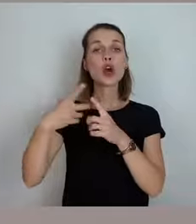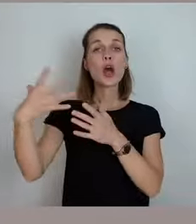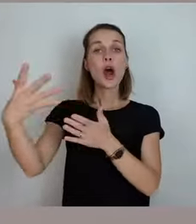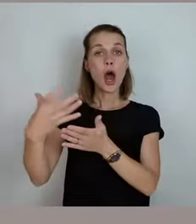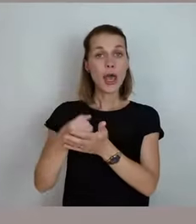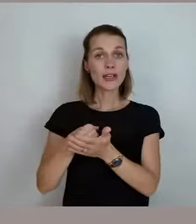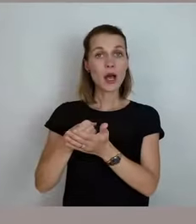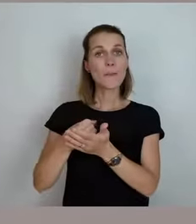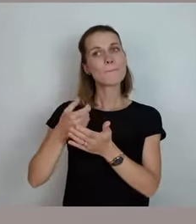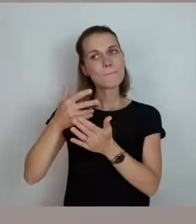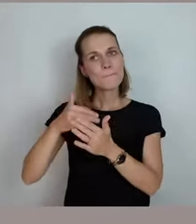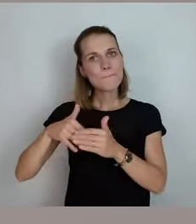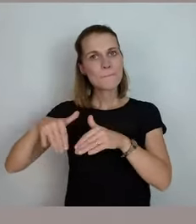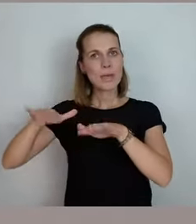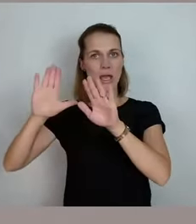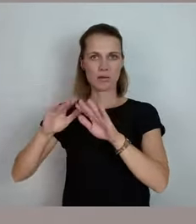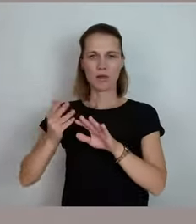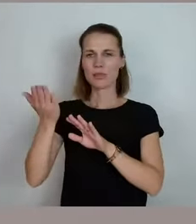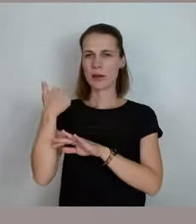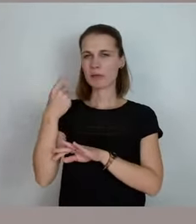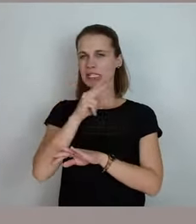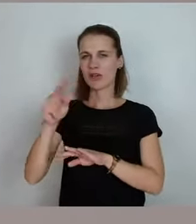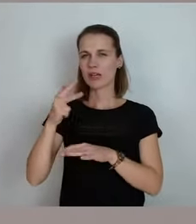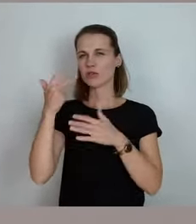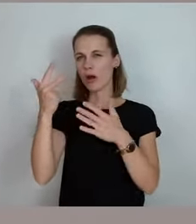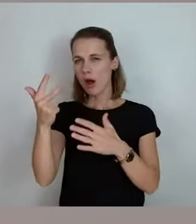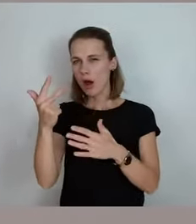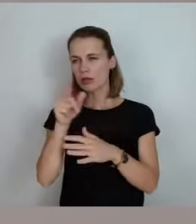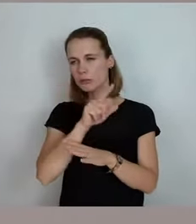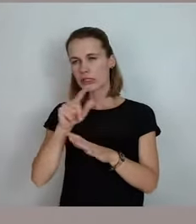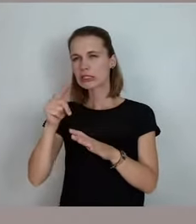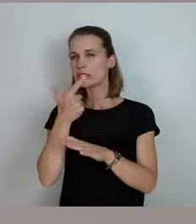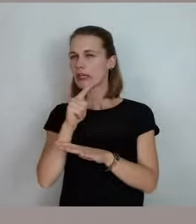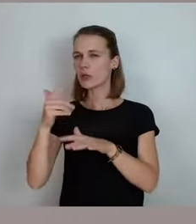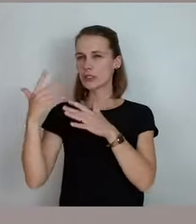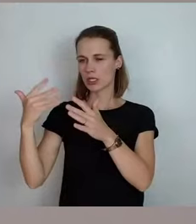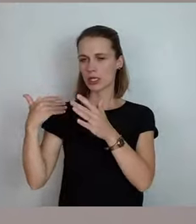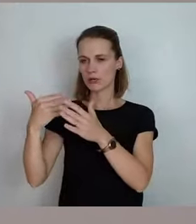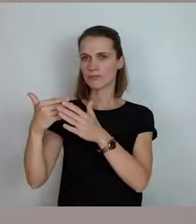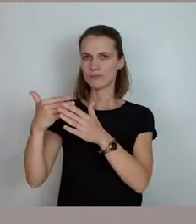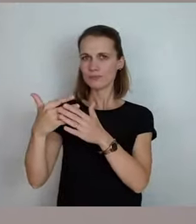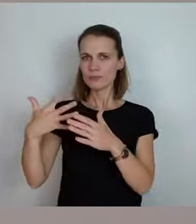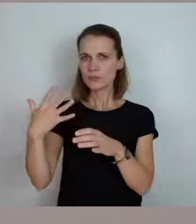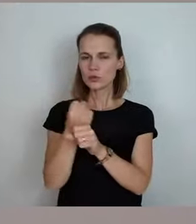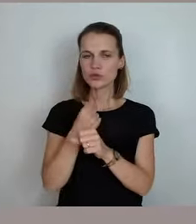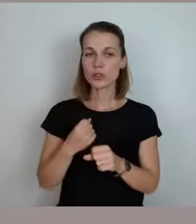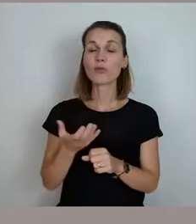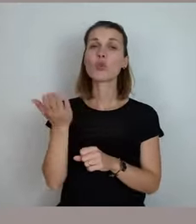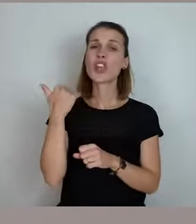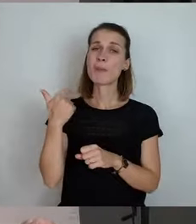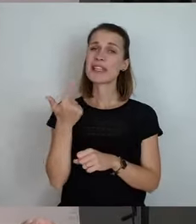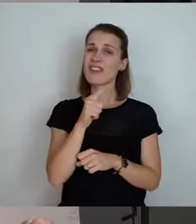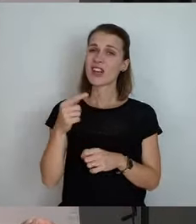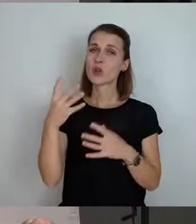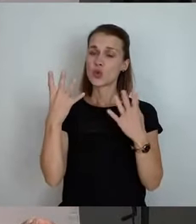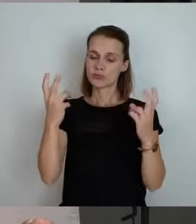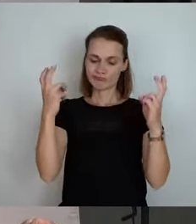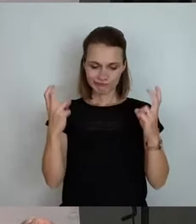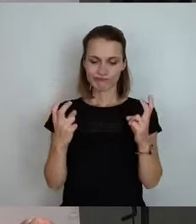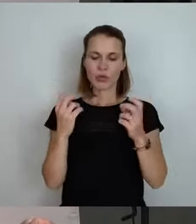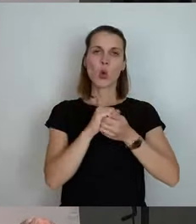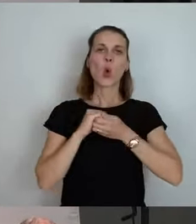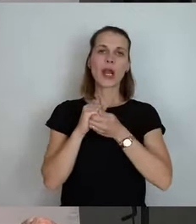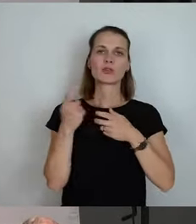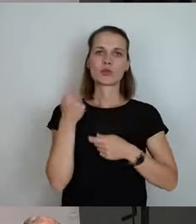2008 oder 2009 und 2010. Und ich weiß noch, wie wir in den Koalitionsverhandlungen 2009 saßen und im Grunde genommen kein